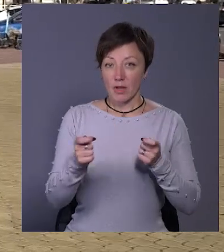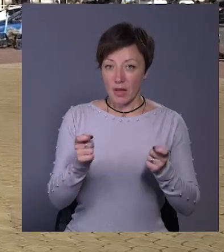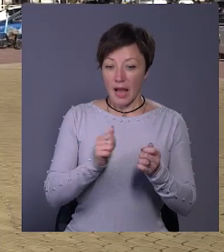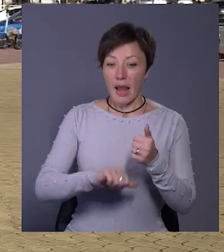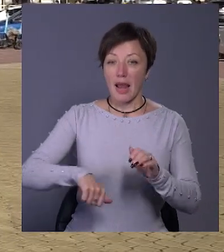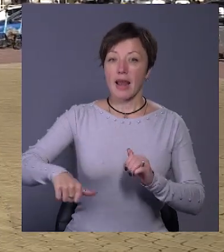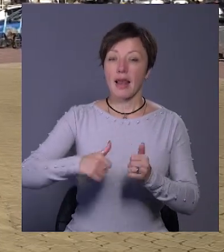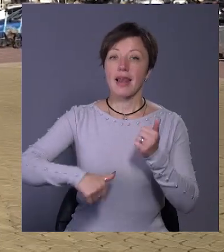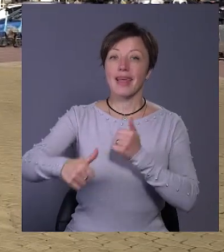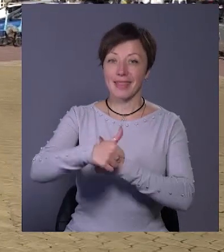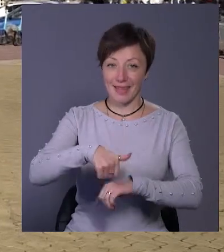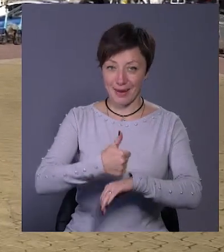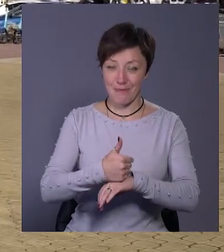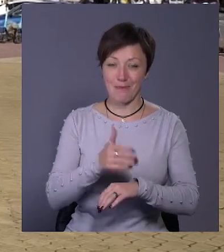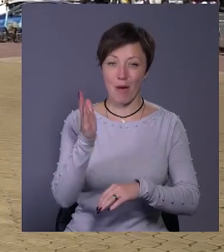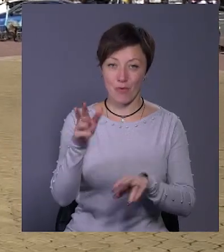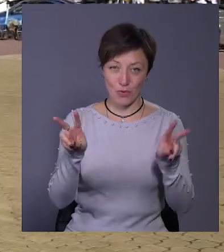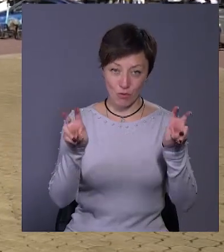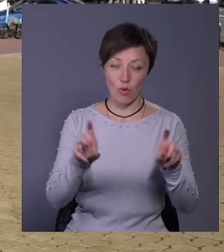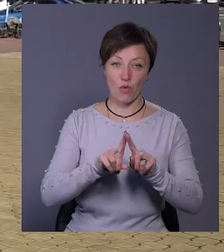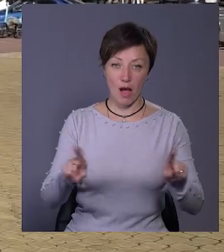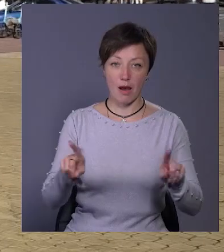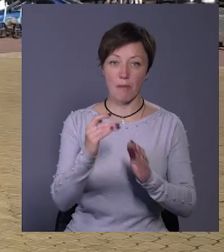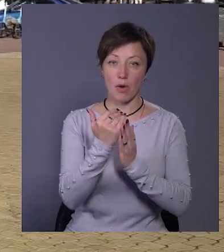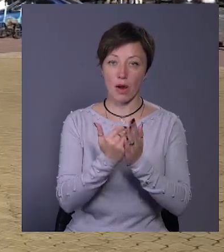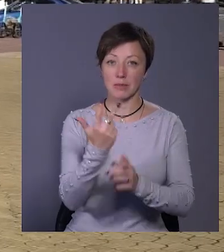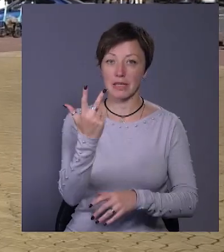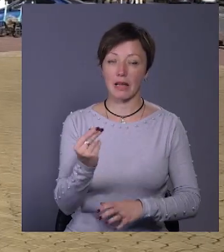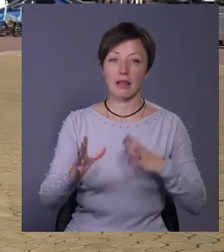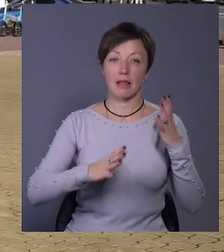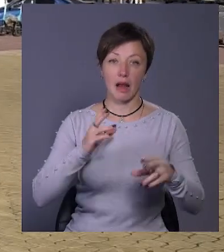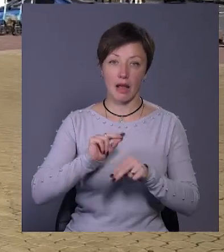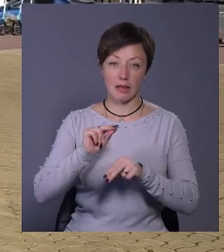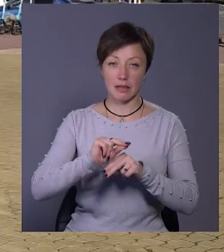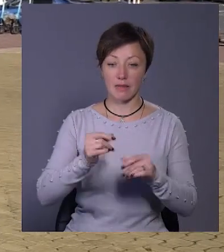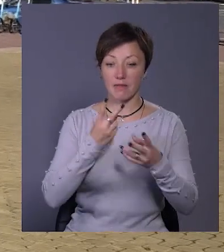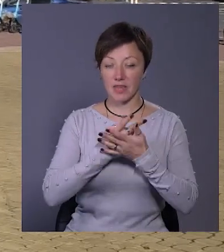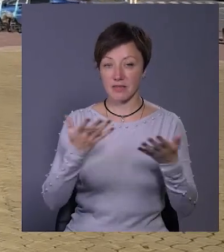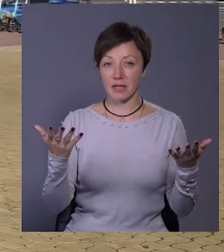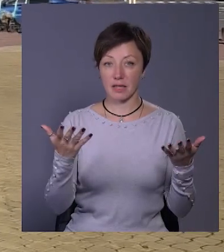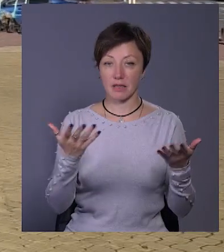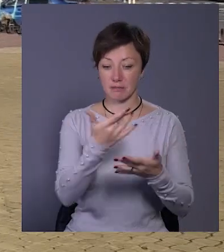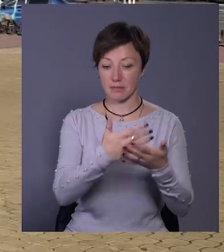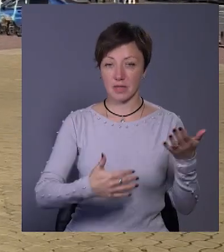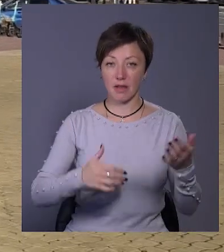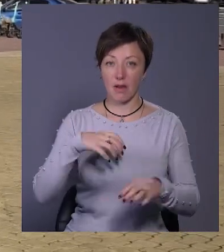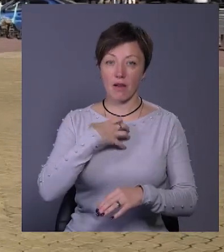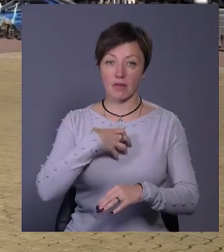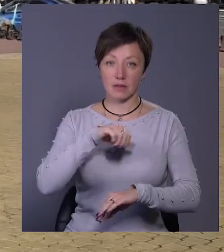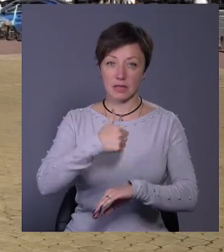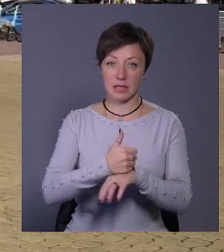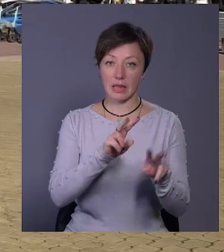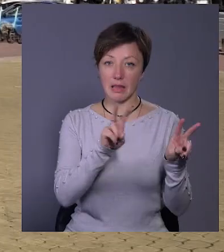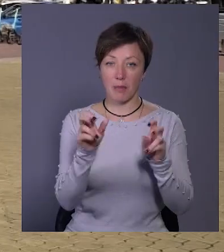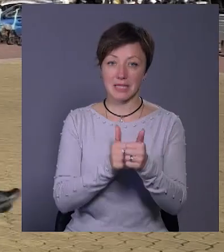«Лідери майбутнього». Це унікальна програма, триденні тренінги, де висвітлені низка ключових тем з